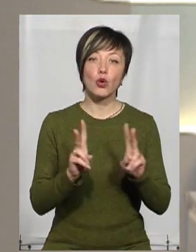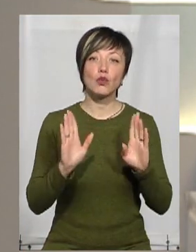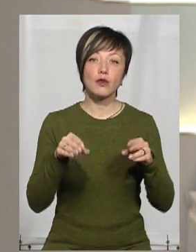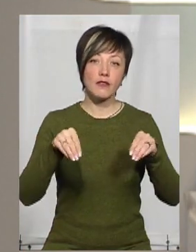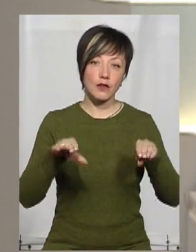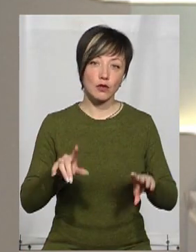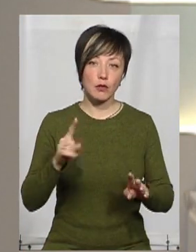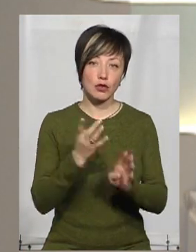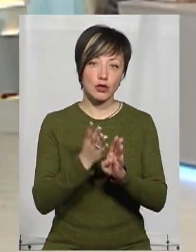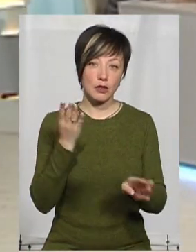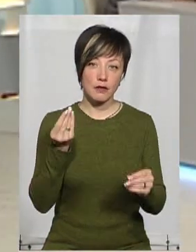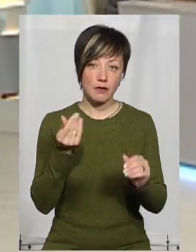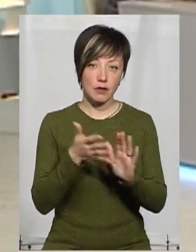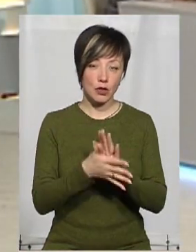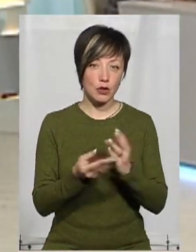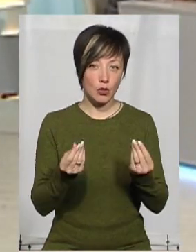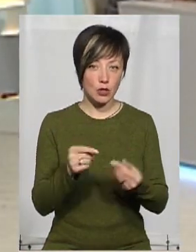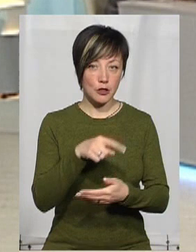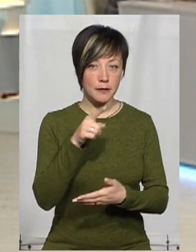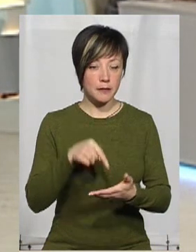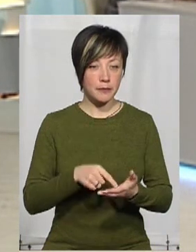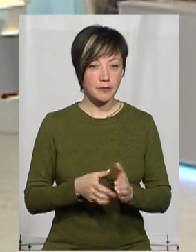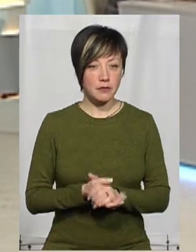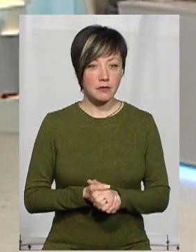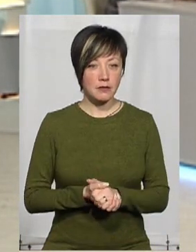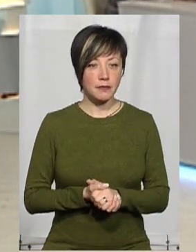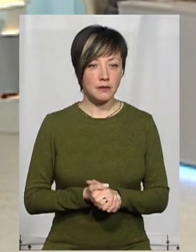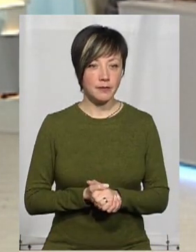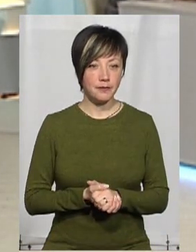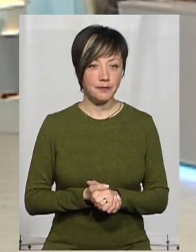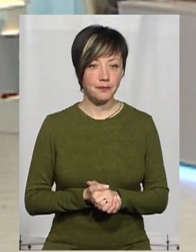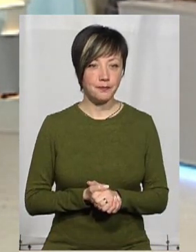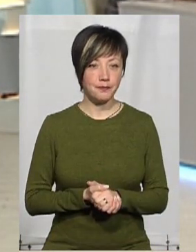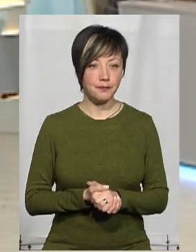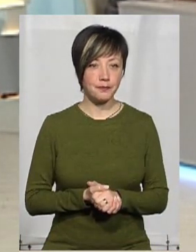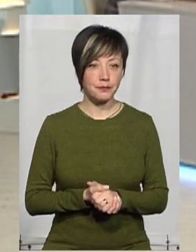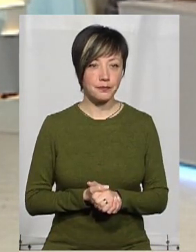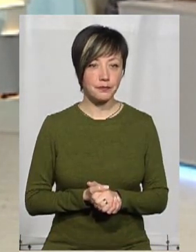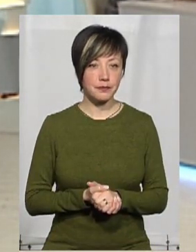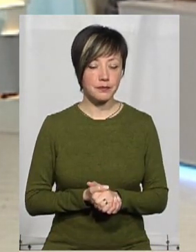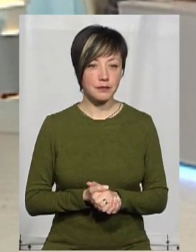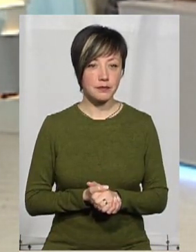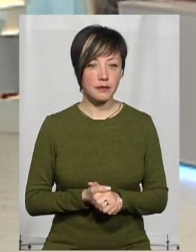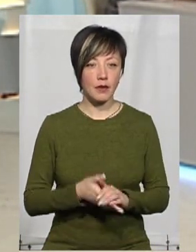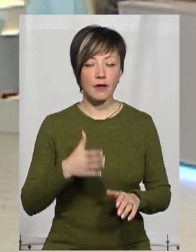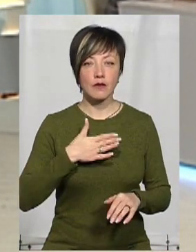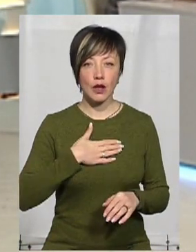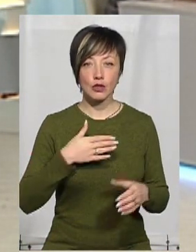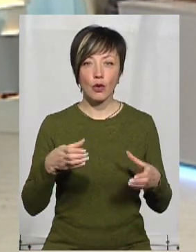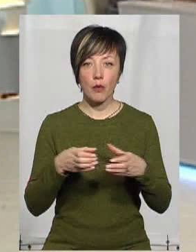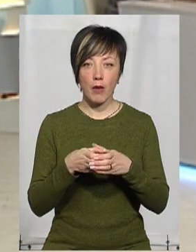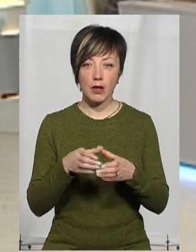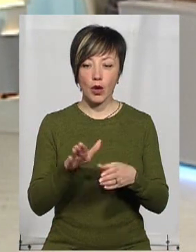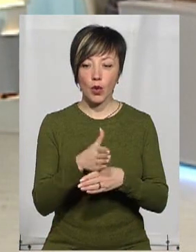що в першу чергу витратити ці гроші? Ну, в нас теж, в нашій команді, ми теж розділилися, хто